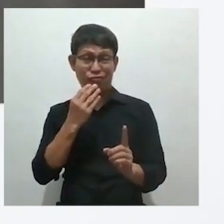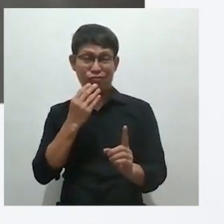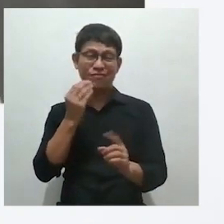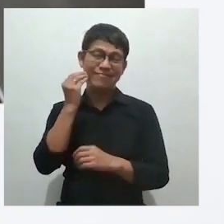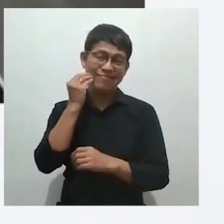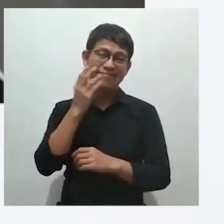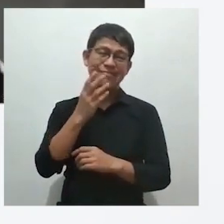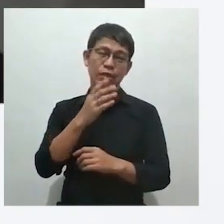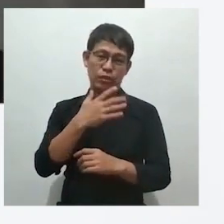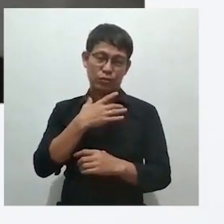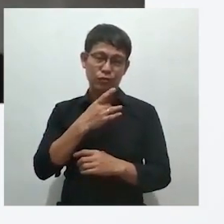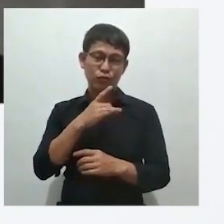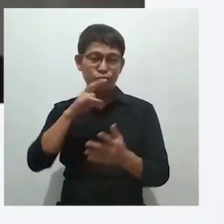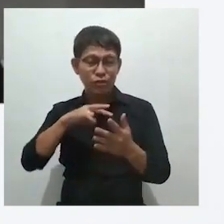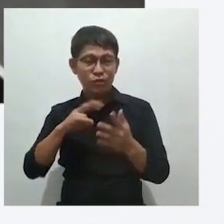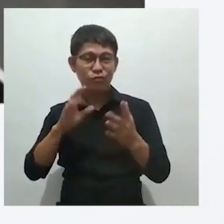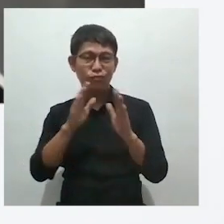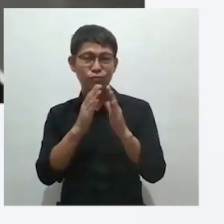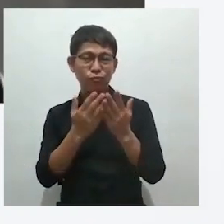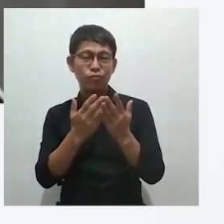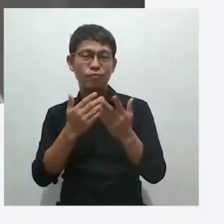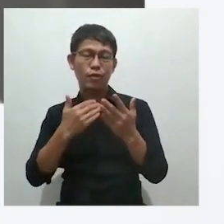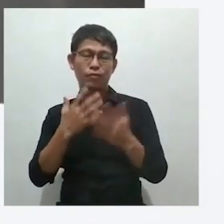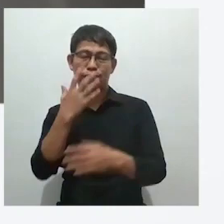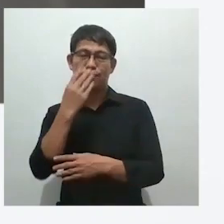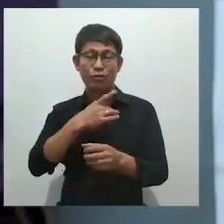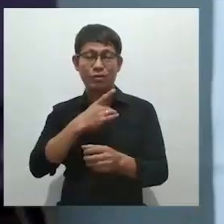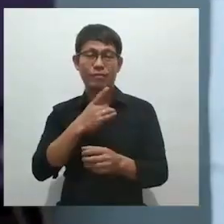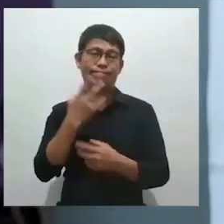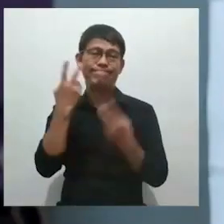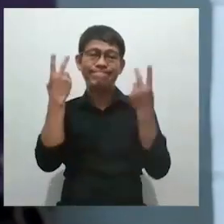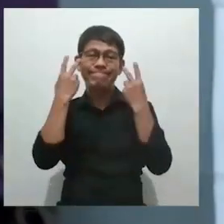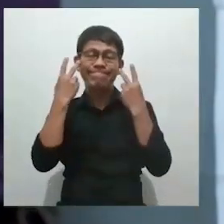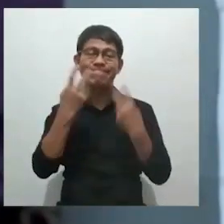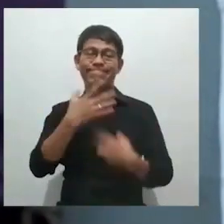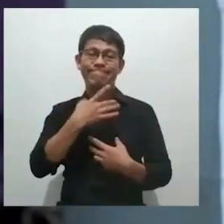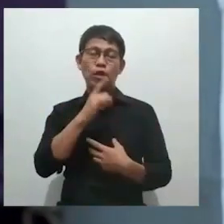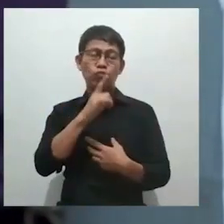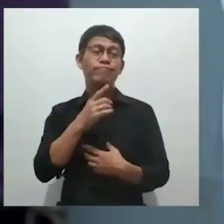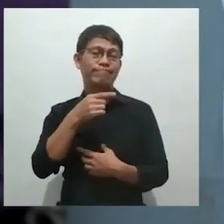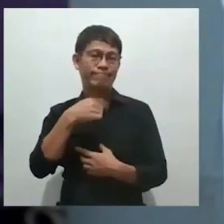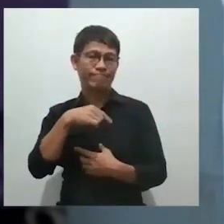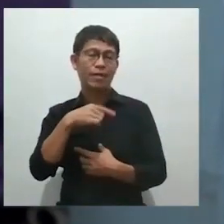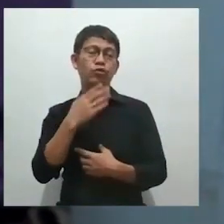Mahilig din siya magpabasa Ng bedtime stories bago matulog Ay, malambing po yan